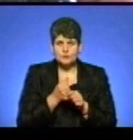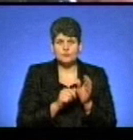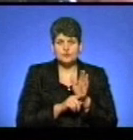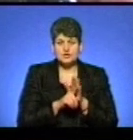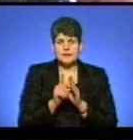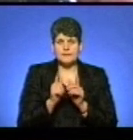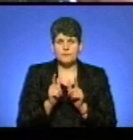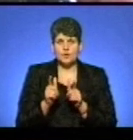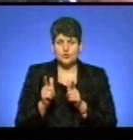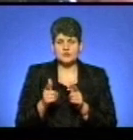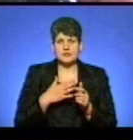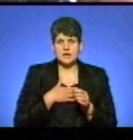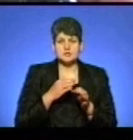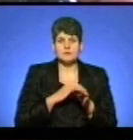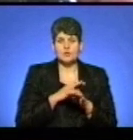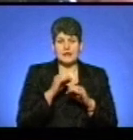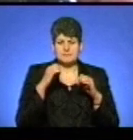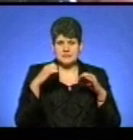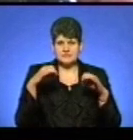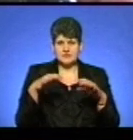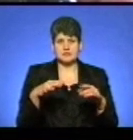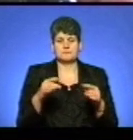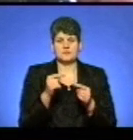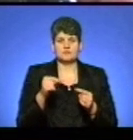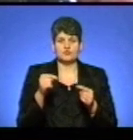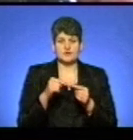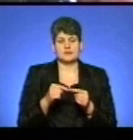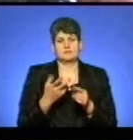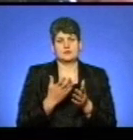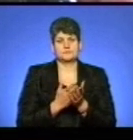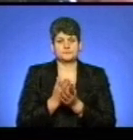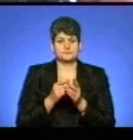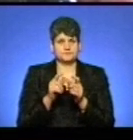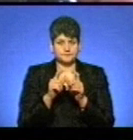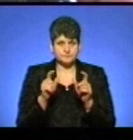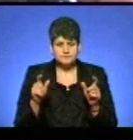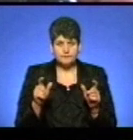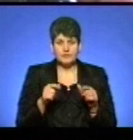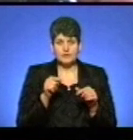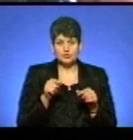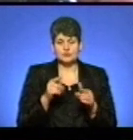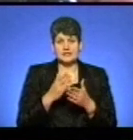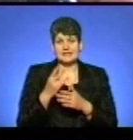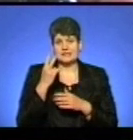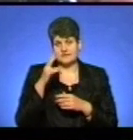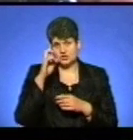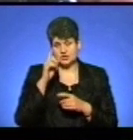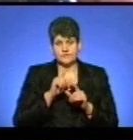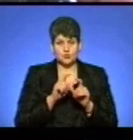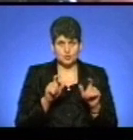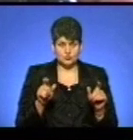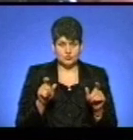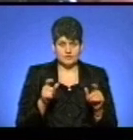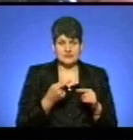погоджувати наш проєкт підсвітки з відповідними інстанціями. Бо тут цю територію завідує дві державні установи. Це